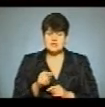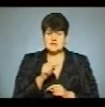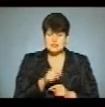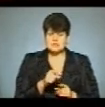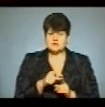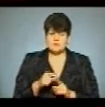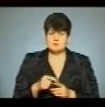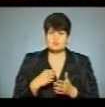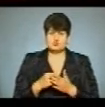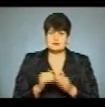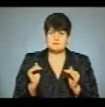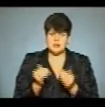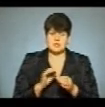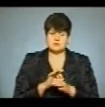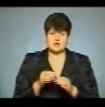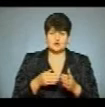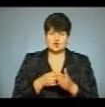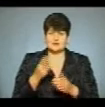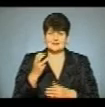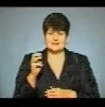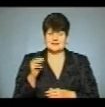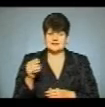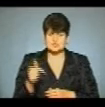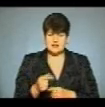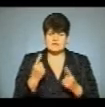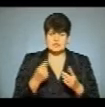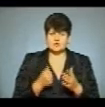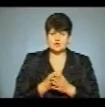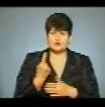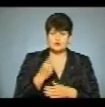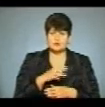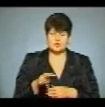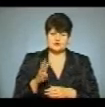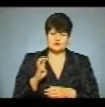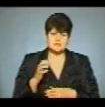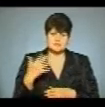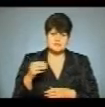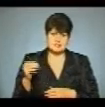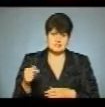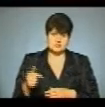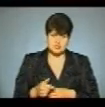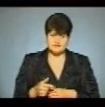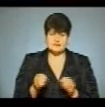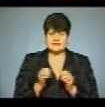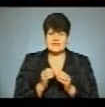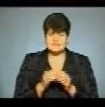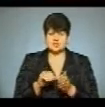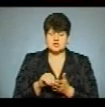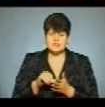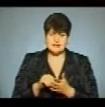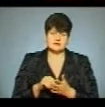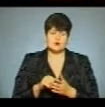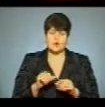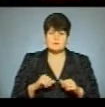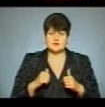словами, бюджет малих проєктів до 300 тисяч гривень, великих – до 1 мільйона 450 тисяч гривень. Десять членів номінаційного